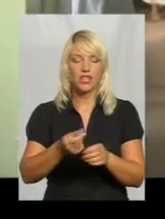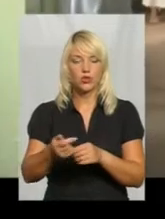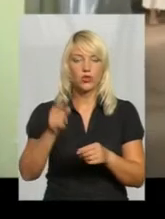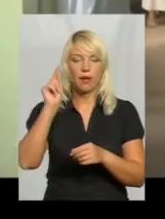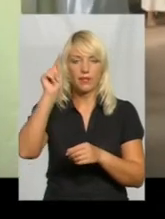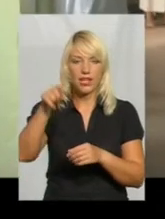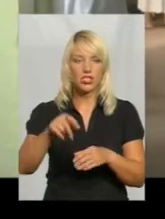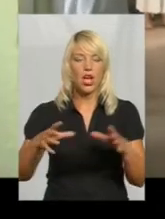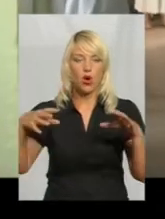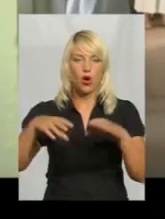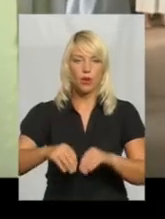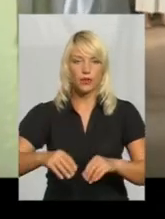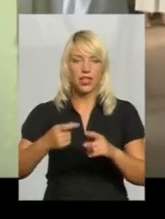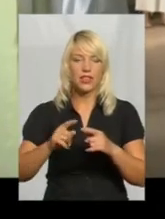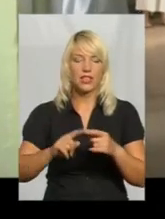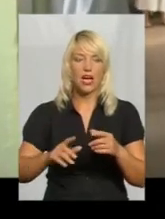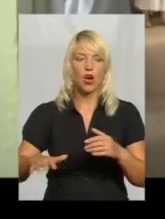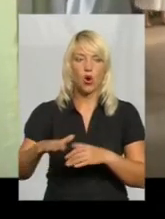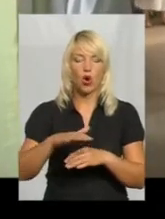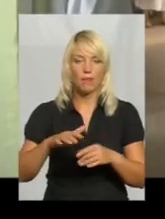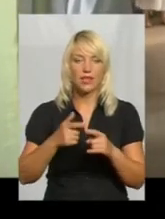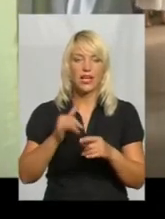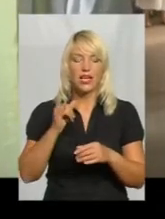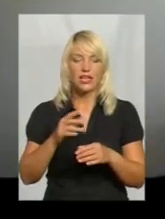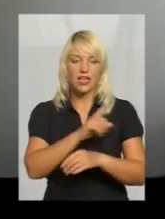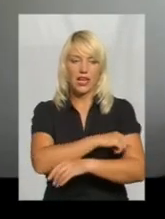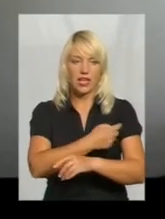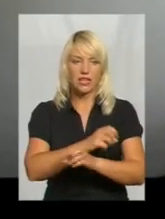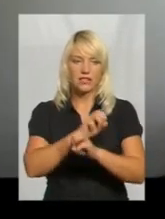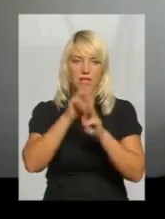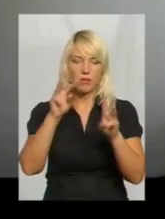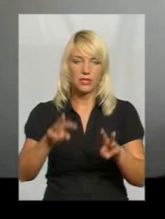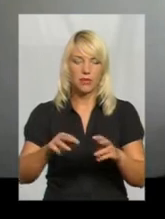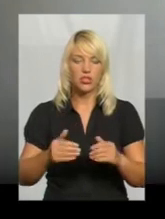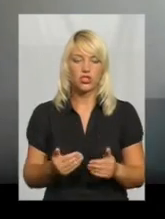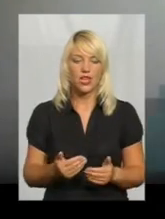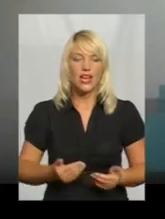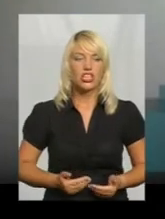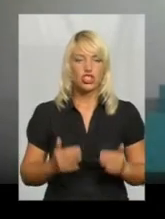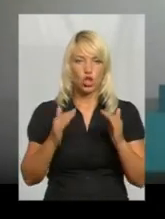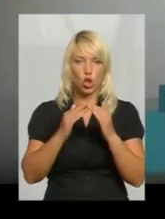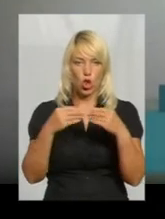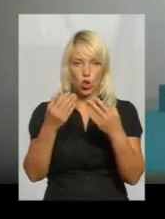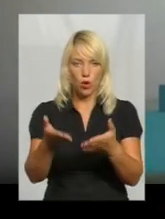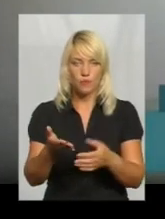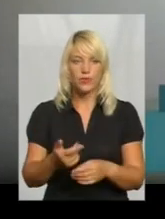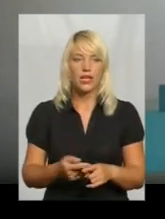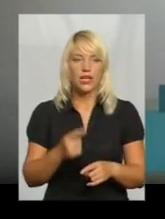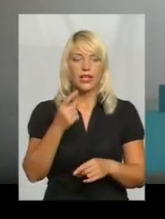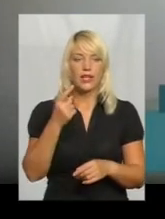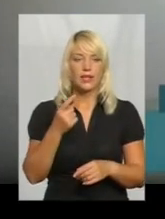тергромада. Лікарів 21-ї амбулаторії забезпечать житлом. Приближно 1 мільйон 300 для нас житло. Це